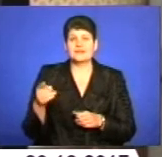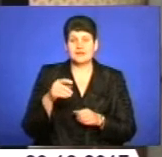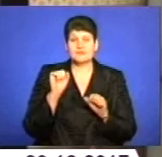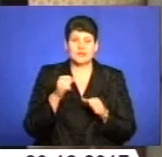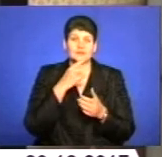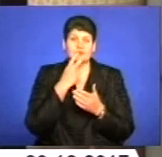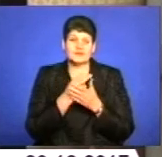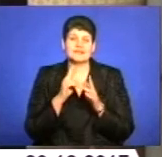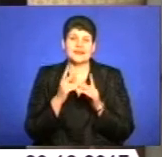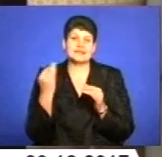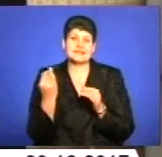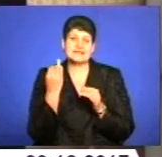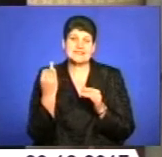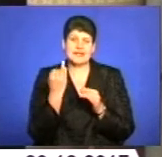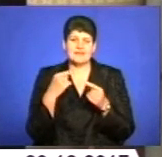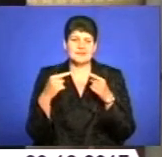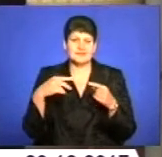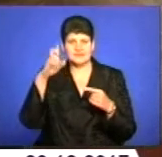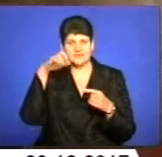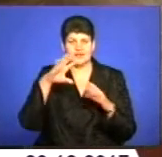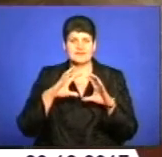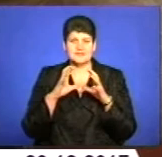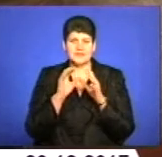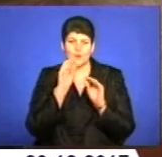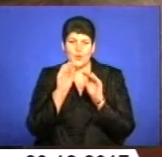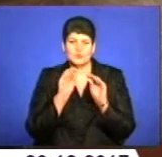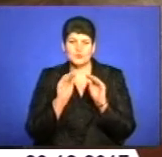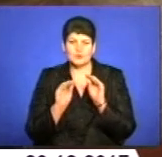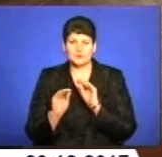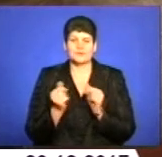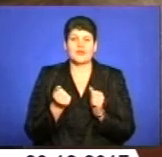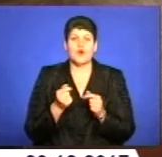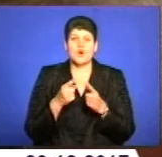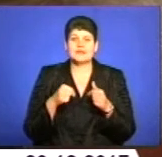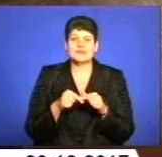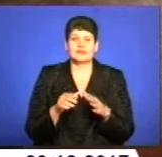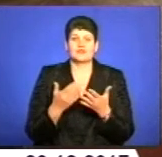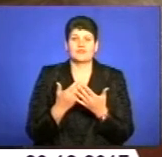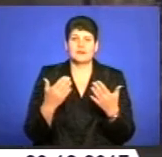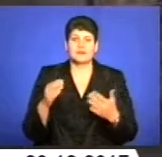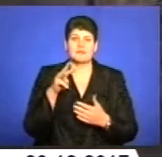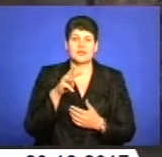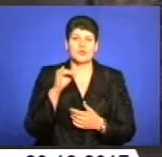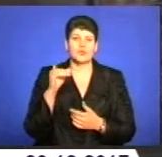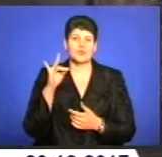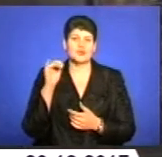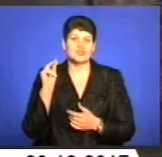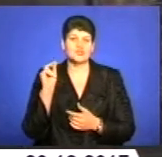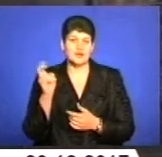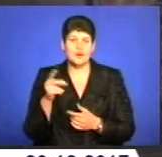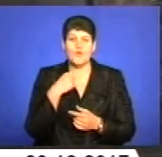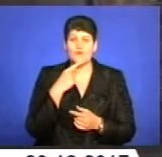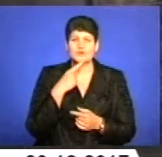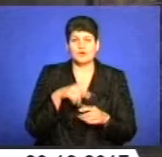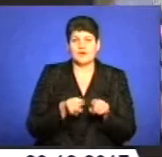подивитися, як цікаво маркетологи з різних країн світу здоблюють вируби. Організатор виставки Марічка Юрча каже, що подібні акції будуть